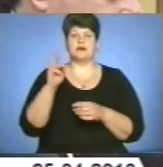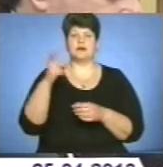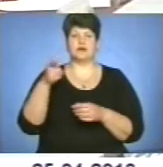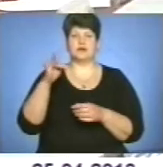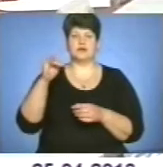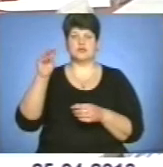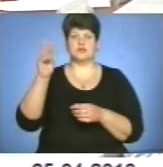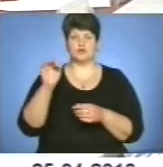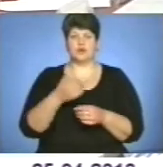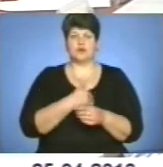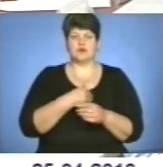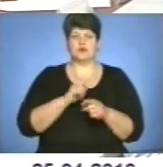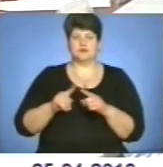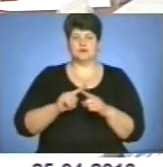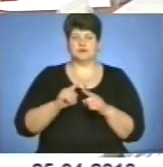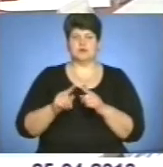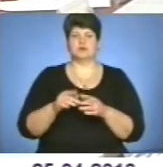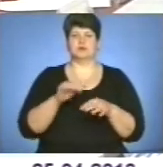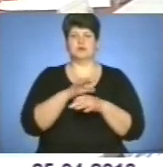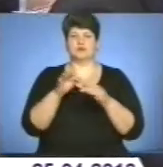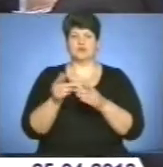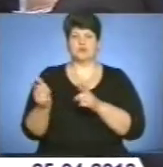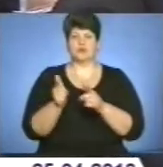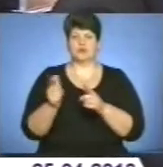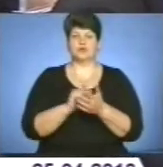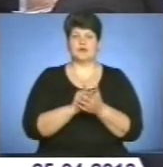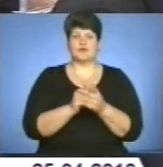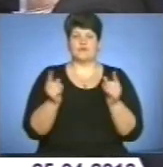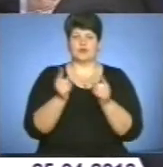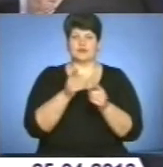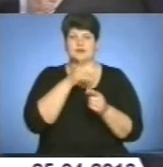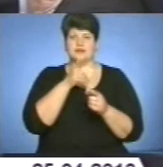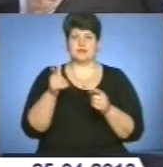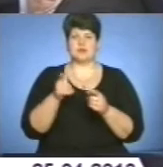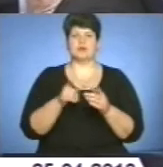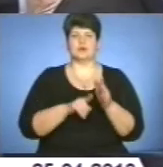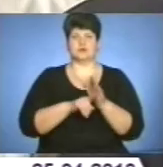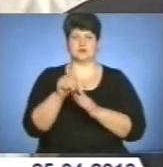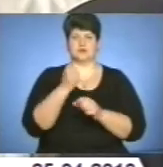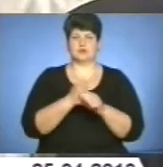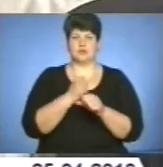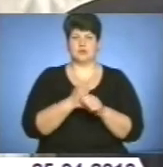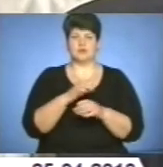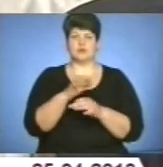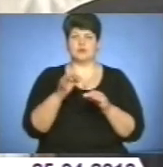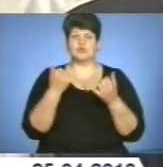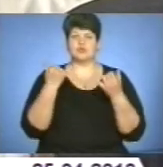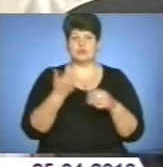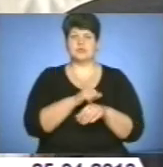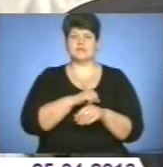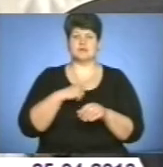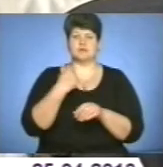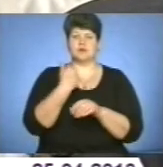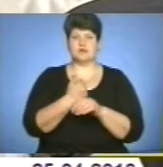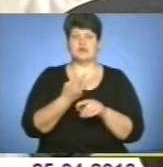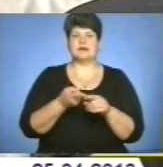максимально пришвидшити процедуру підготовки документів і в короткі терміни розпочати імплементацію проекту. «Сьогодні саме головне, звичайно, це